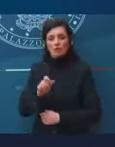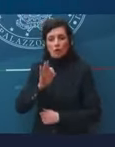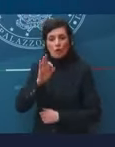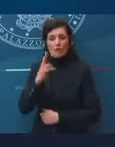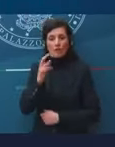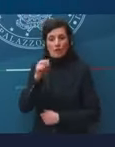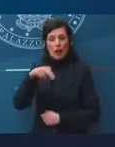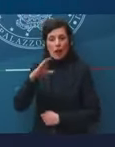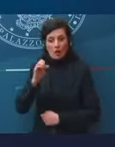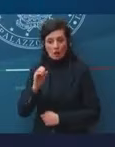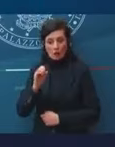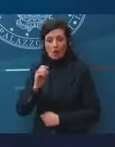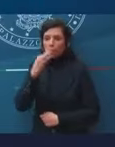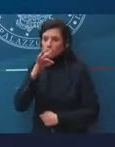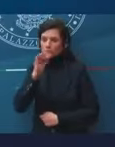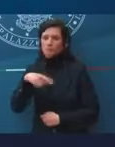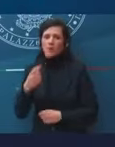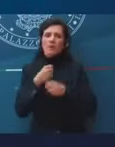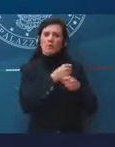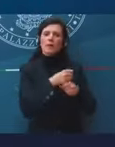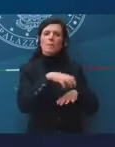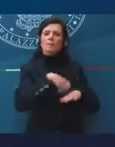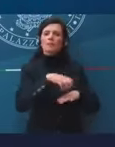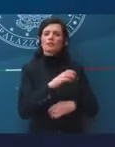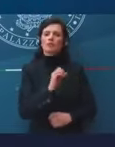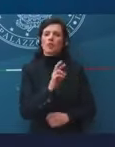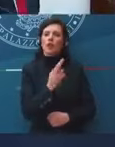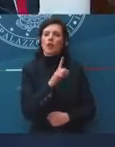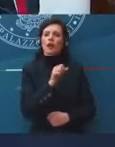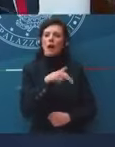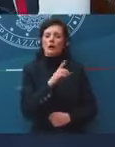poi al Ministro Orlando e poi siamo a vostra disposizione.